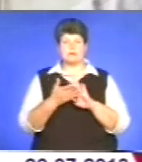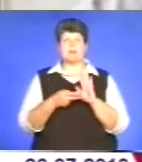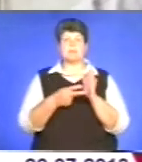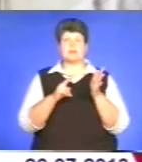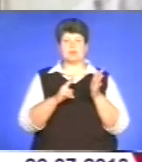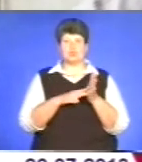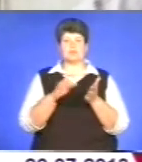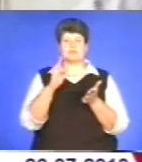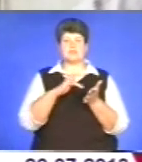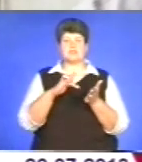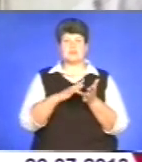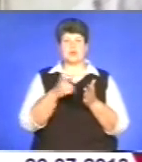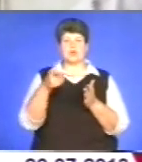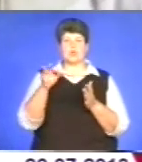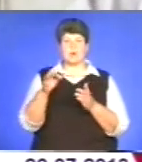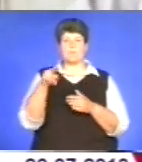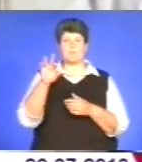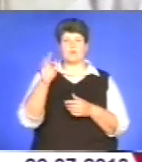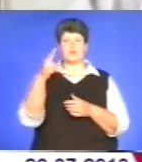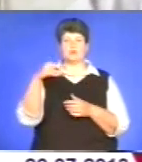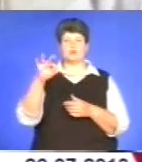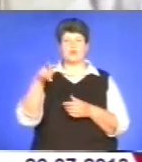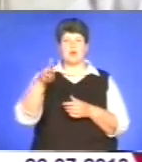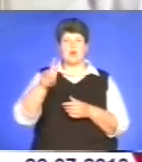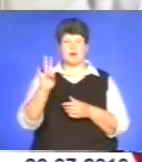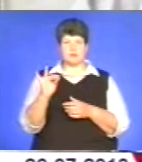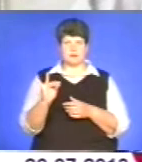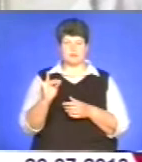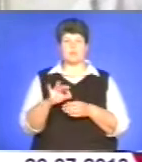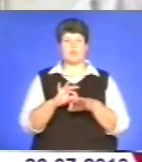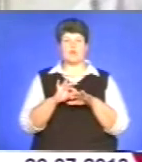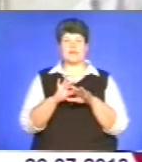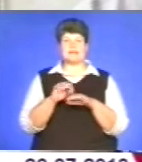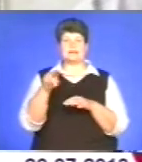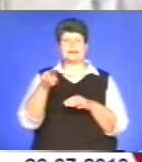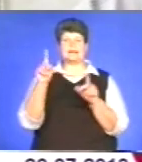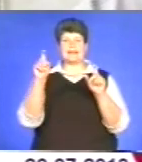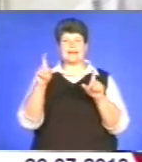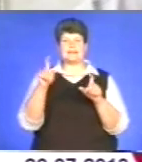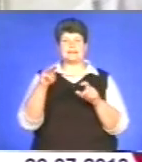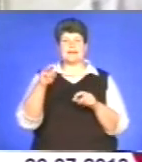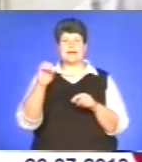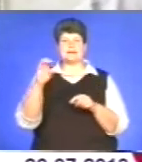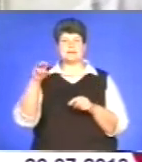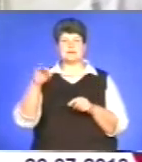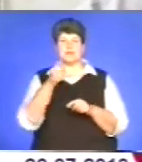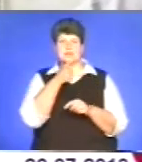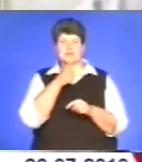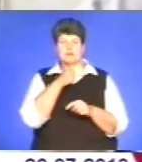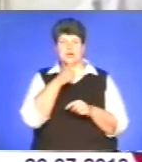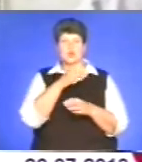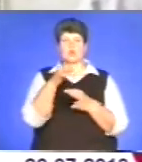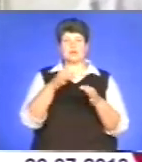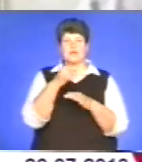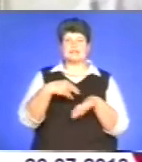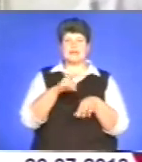центральному холі ТРЦ Подоляни провести, перше, як зазвичай, тестування, друге, консультація лікаря,